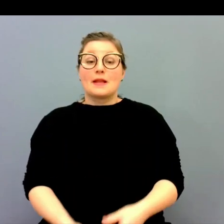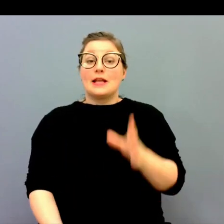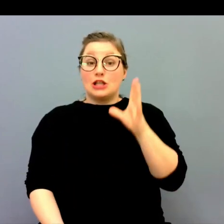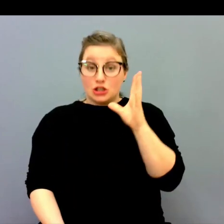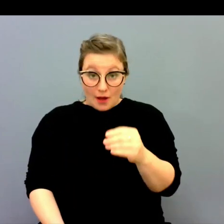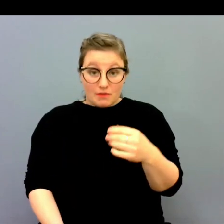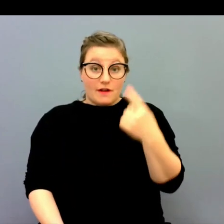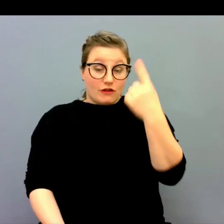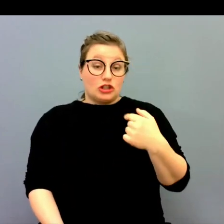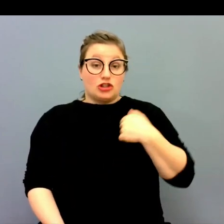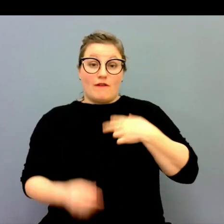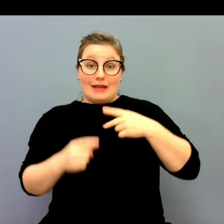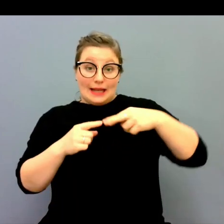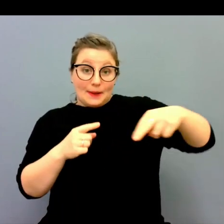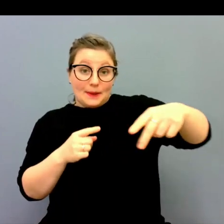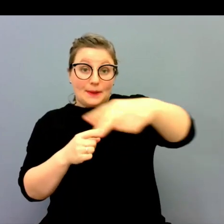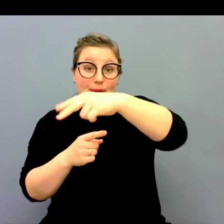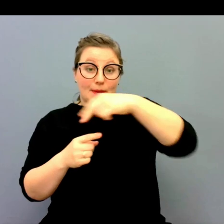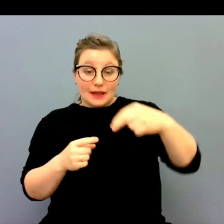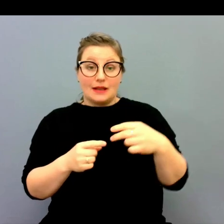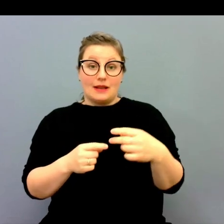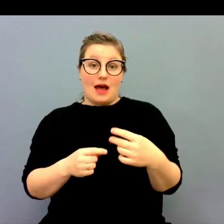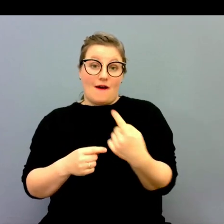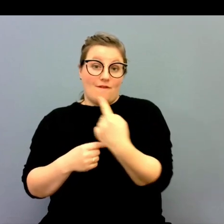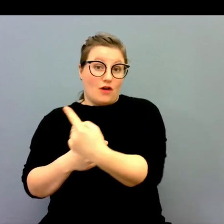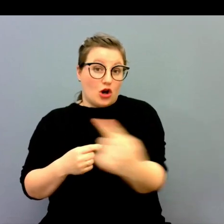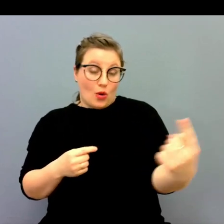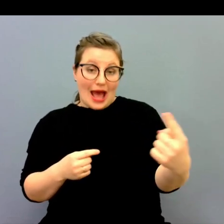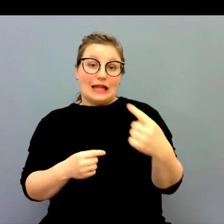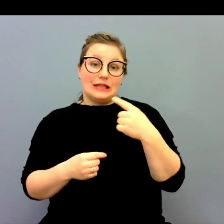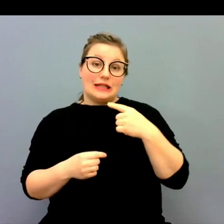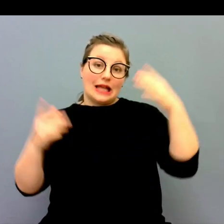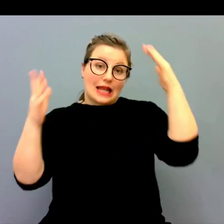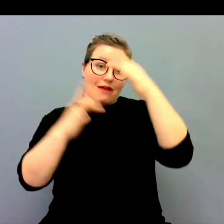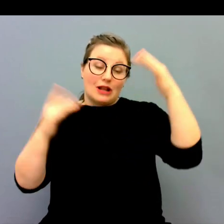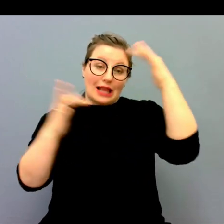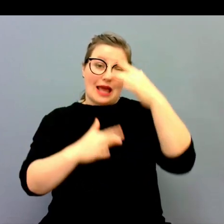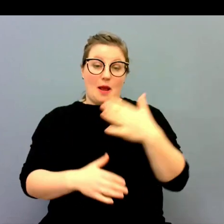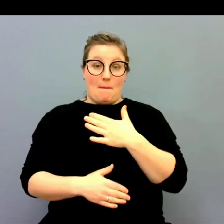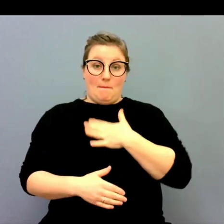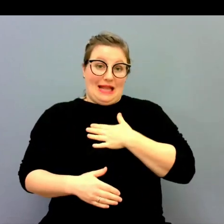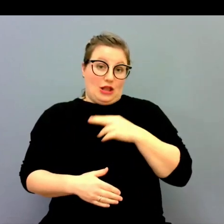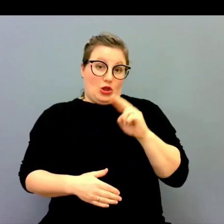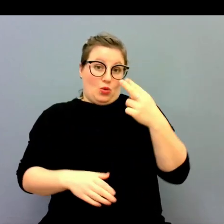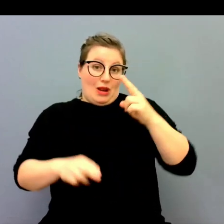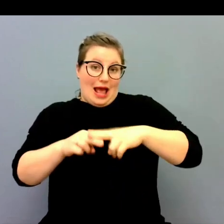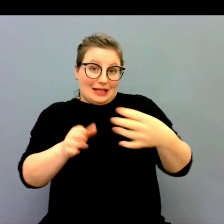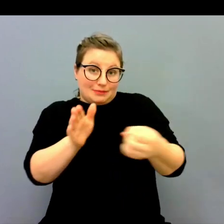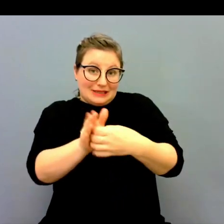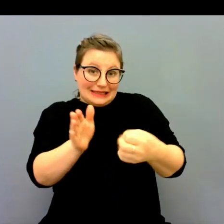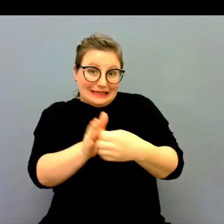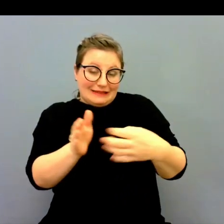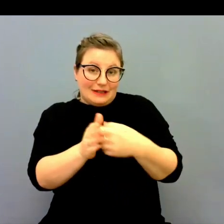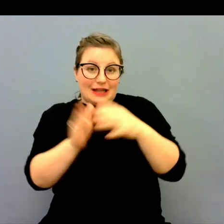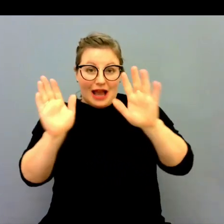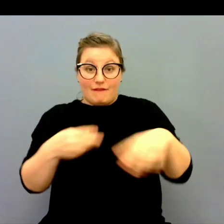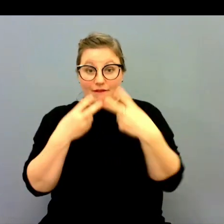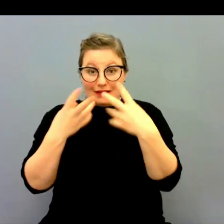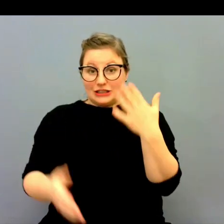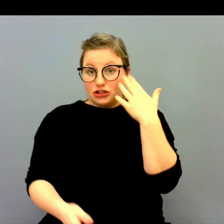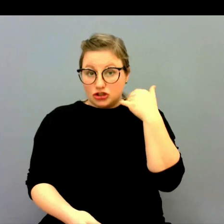Men jag tänkte att vi börjar med en runda. Där ni var och en får reflektera över den här lägesbilden som vi såg här